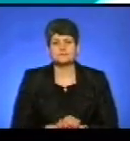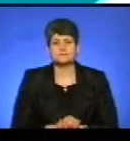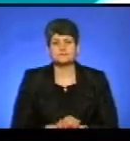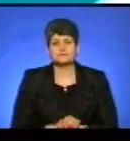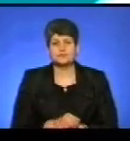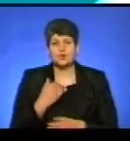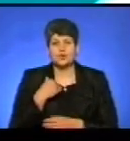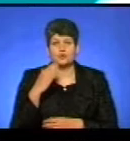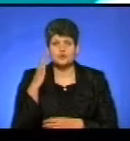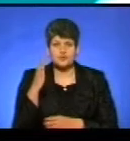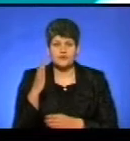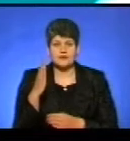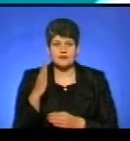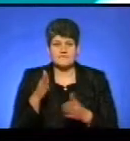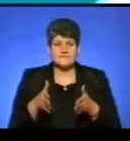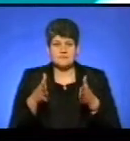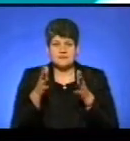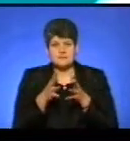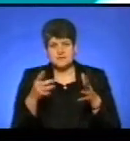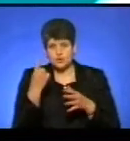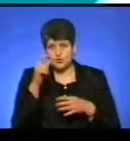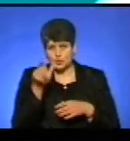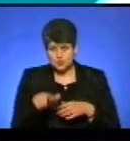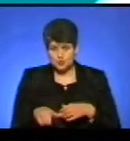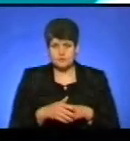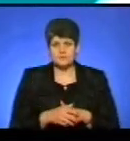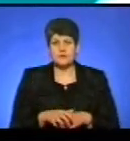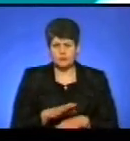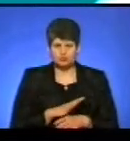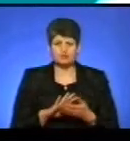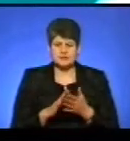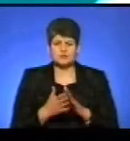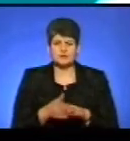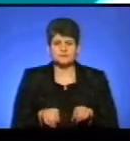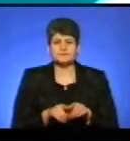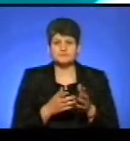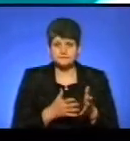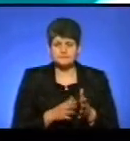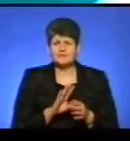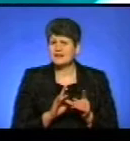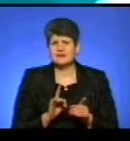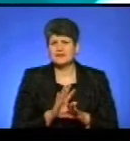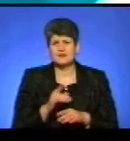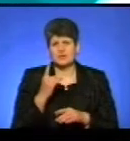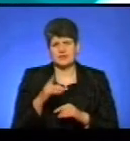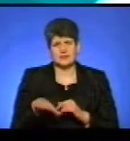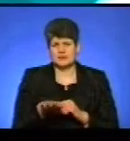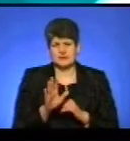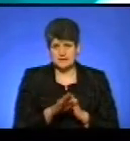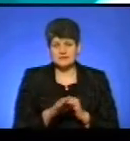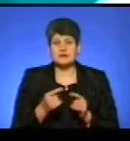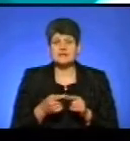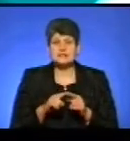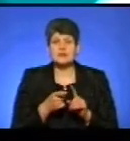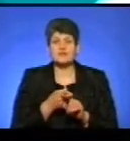Голосування в кабінці більше однієї особи. Була така ситуація, навіть не на одній дільниці. Але це